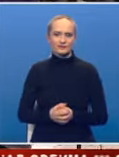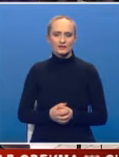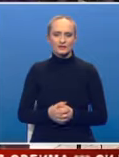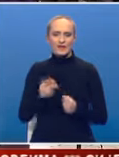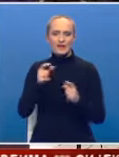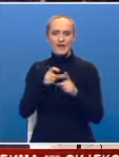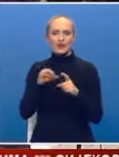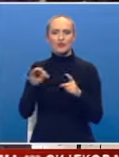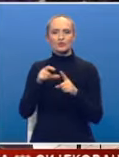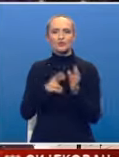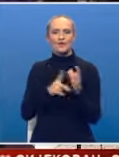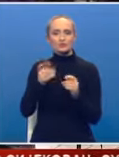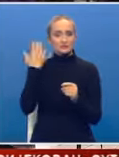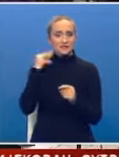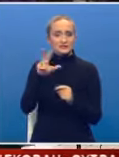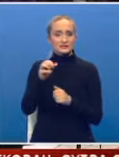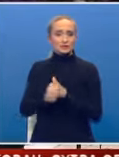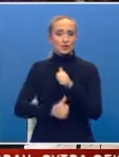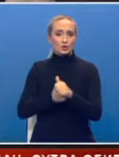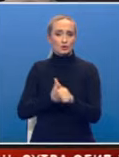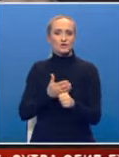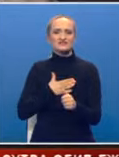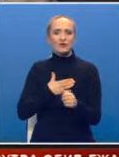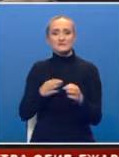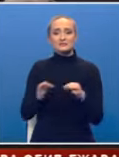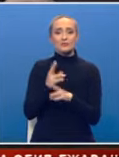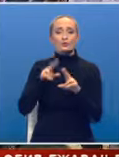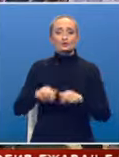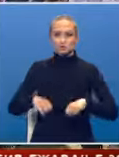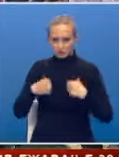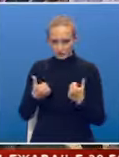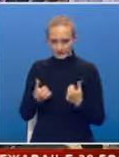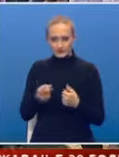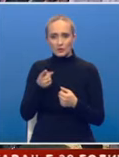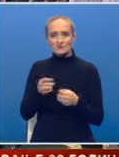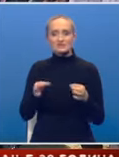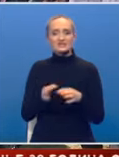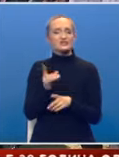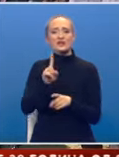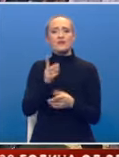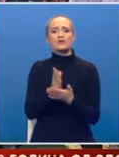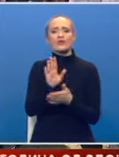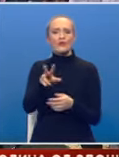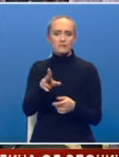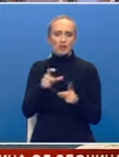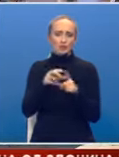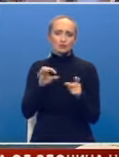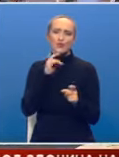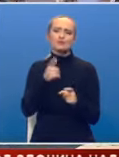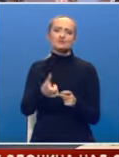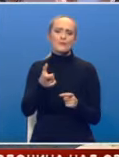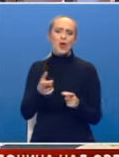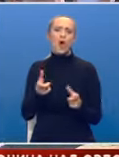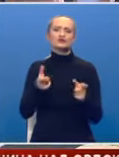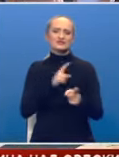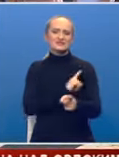Aranko Dujanić prije 30 godina svojom snalažljivošću ostao je živ, te sreće nije bio njegov brat Duško koga su ubile oružane snage